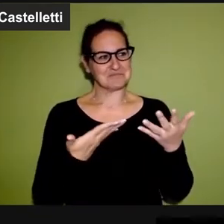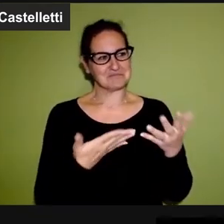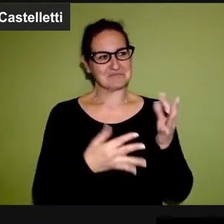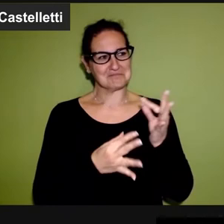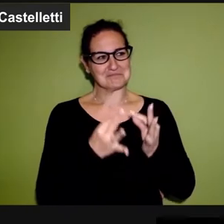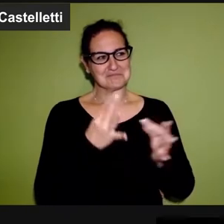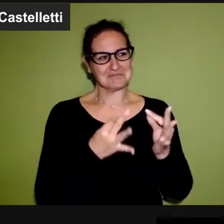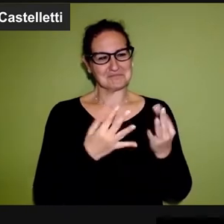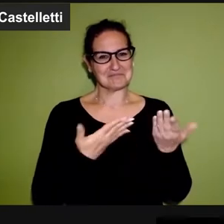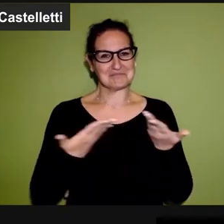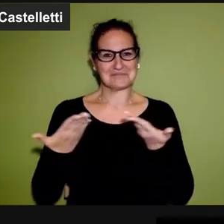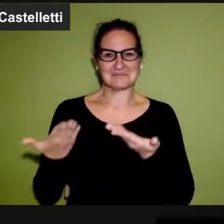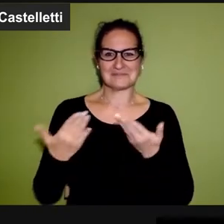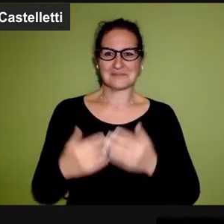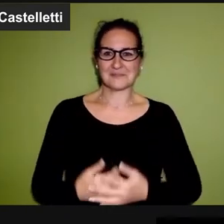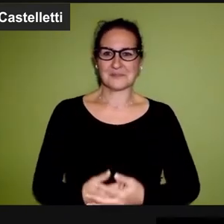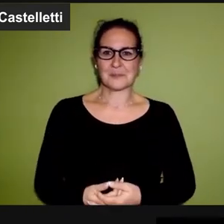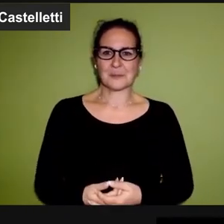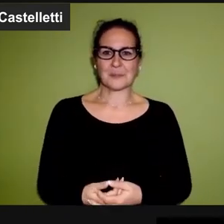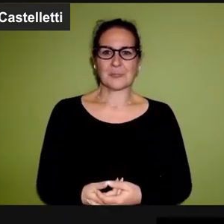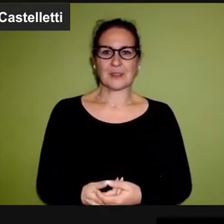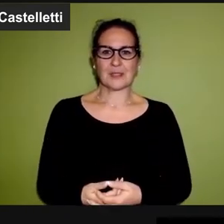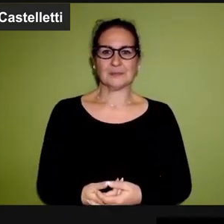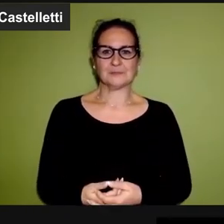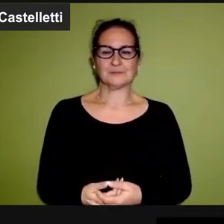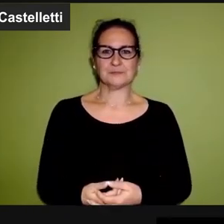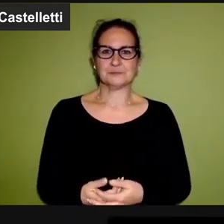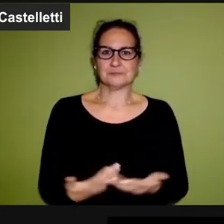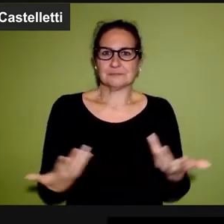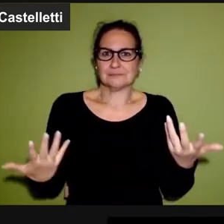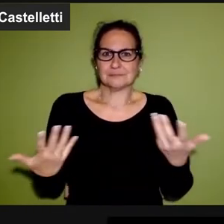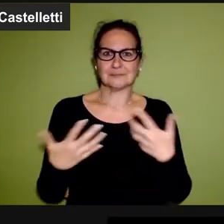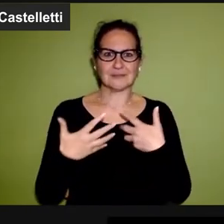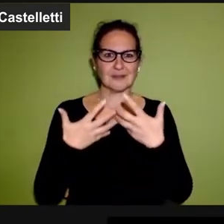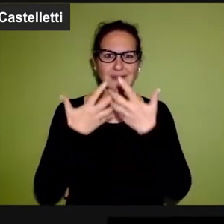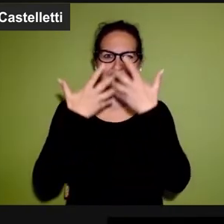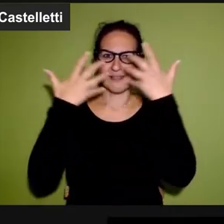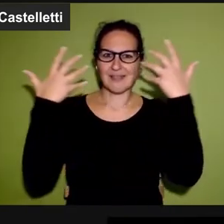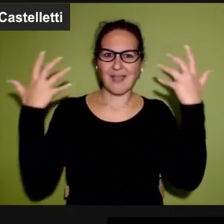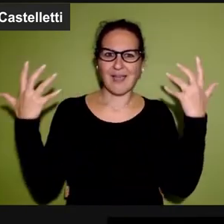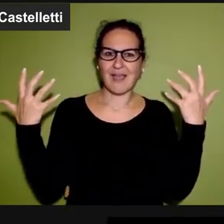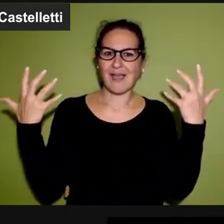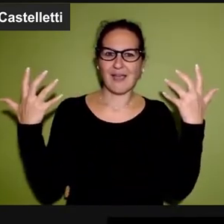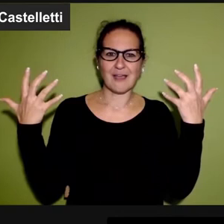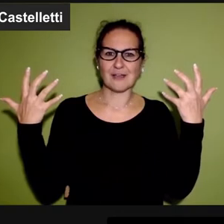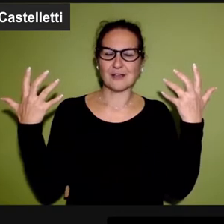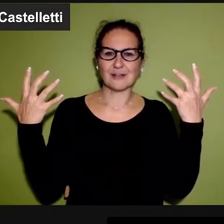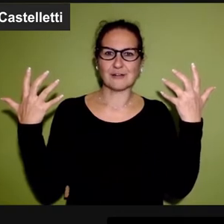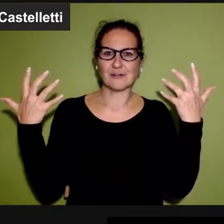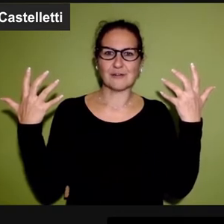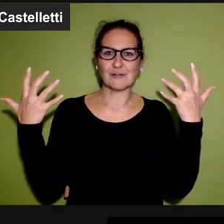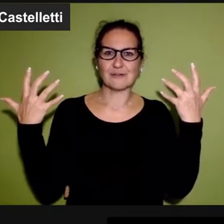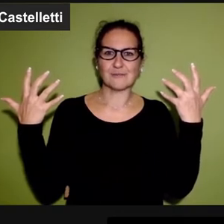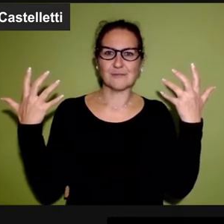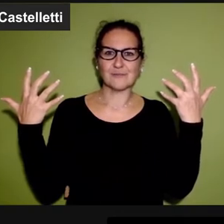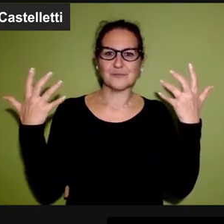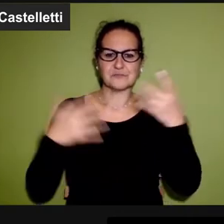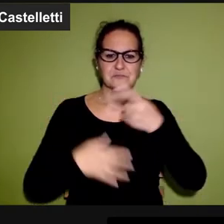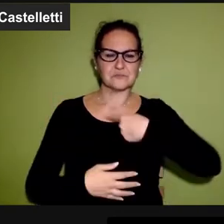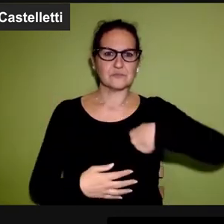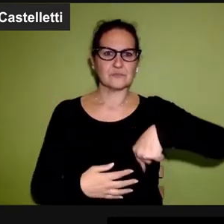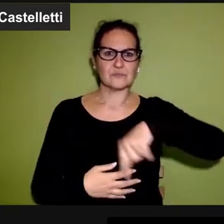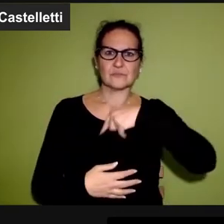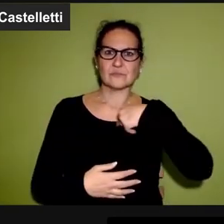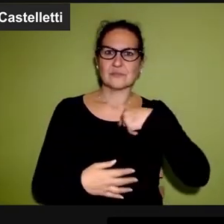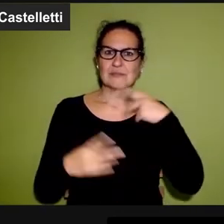Le lascio commentare il passaggio. Mi sembra ovvio, perché se noi